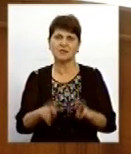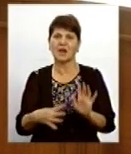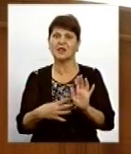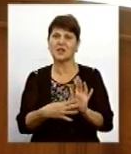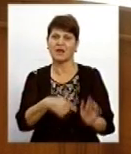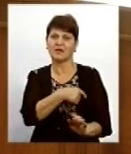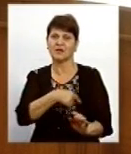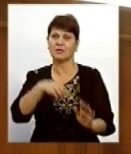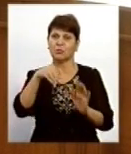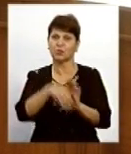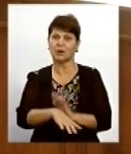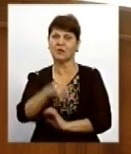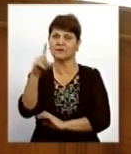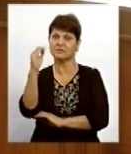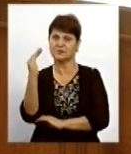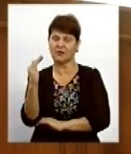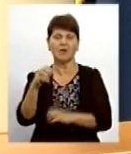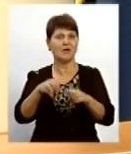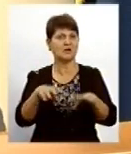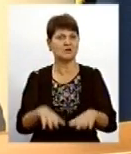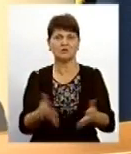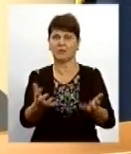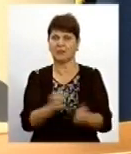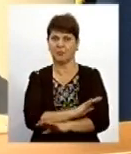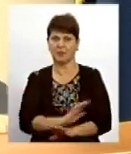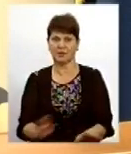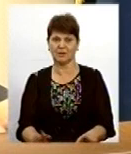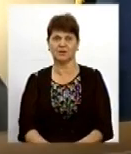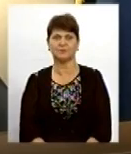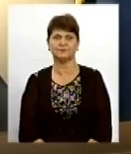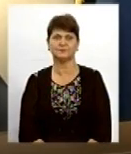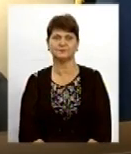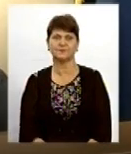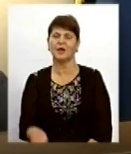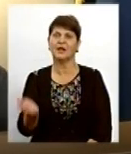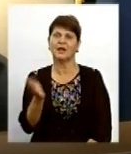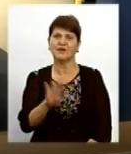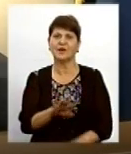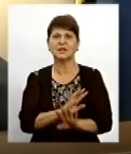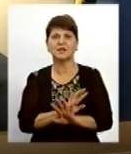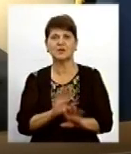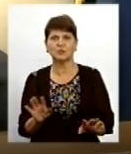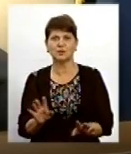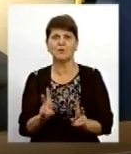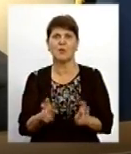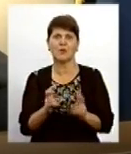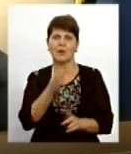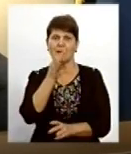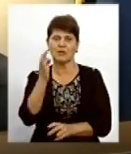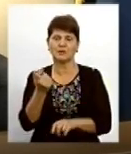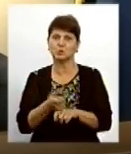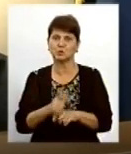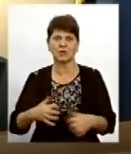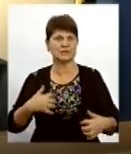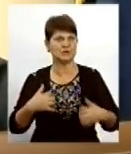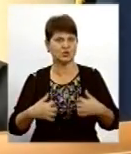депутатів голосують за. Рішення не прийнято. Давайте ми не будемо, як кажуть, дуже тут скіші,